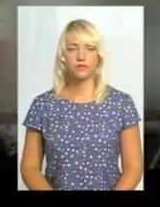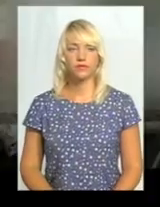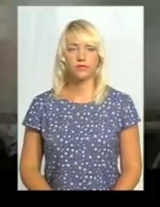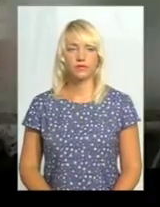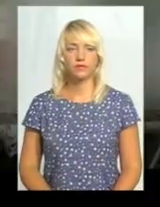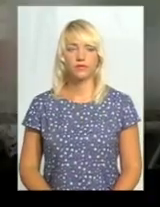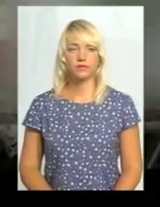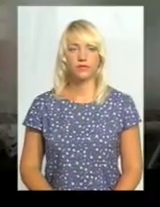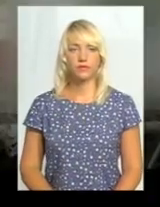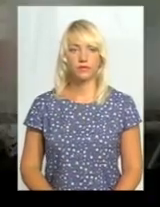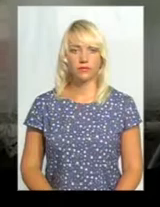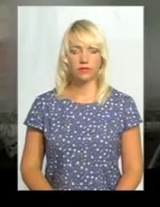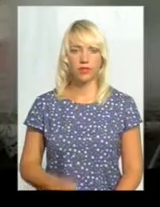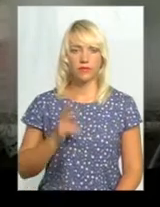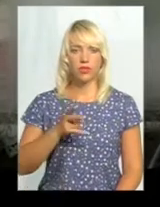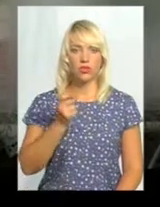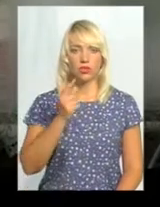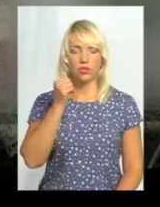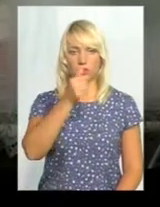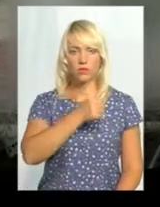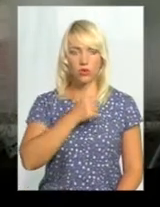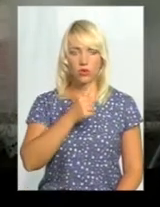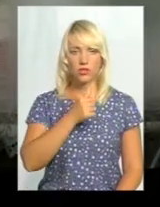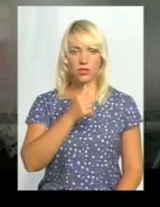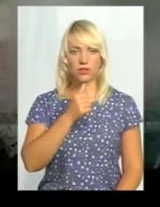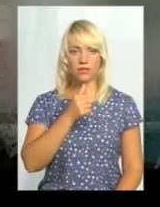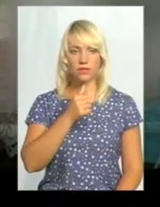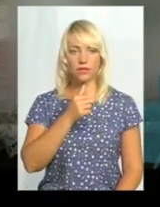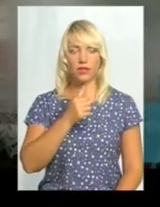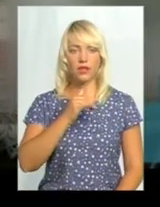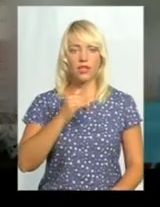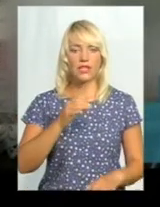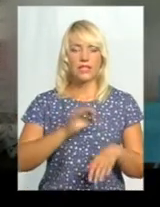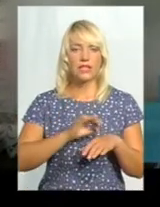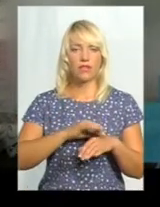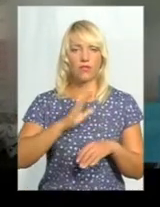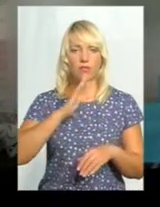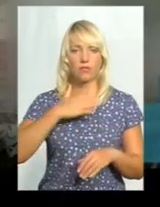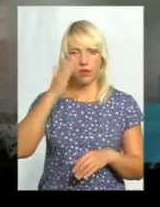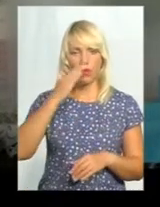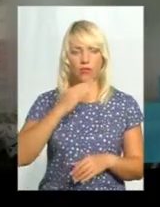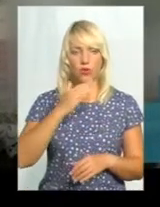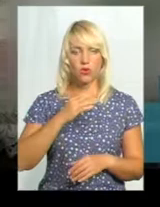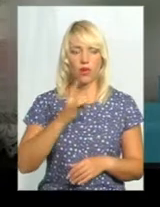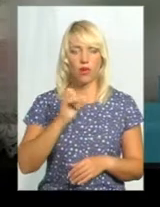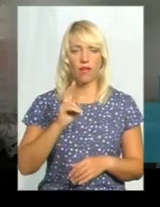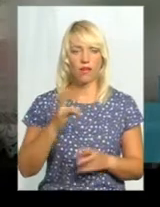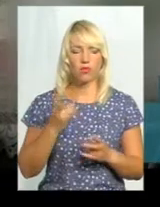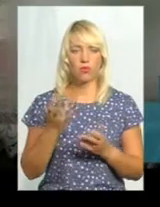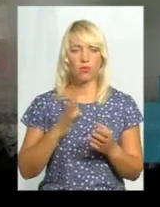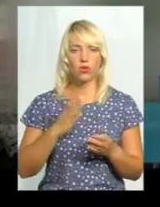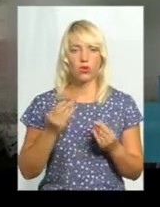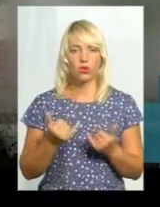Це було в 2019 році, дружина заболів балько, рак, треба було гроші на лікування, тут